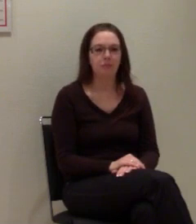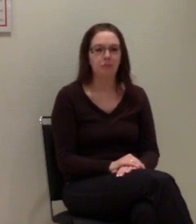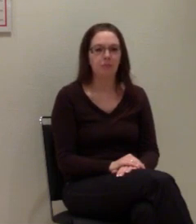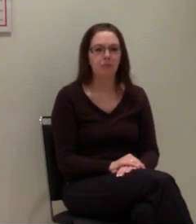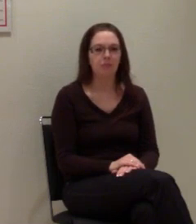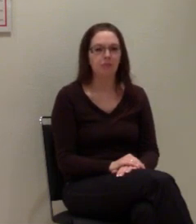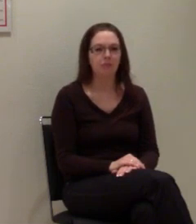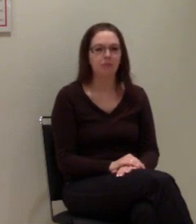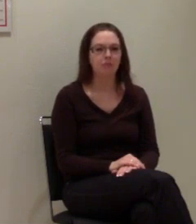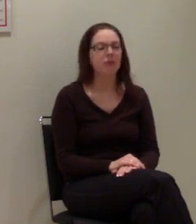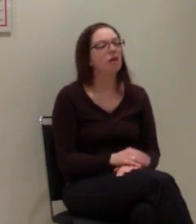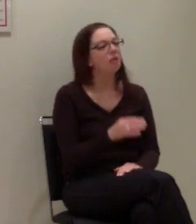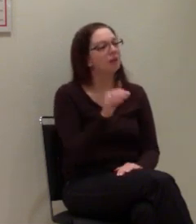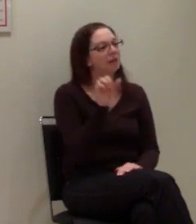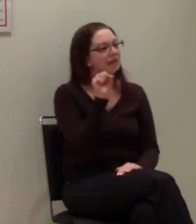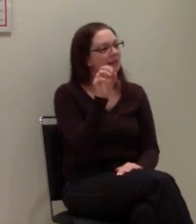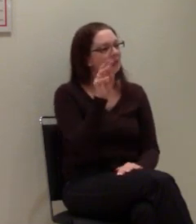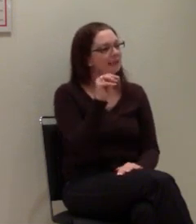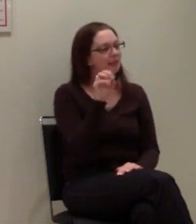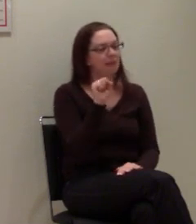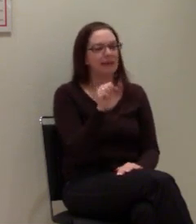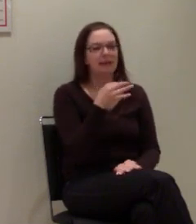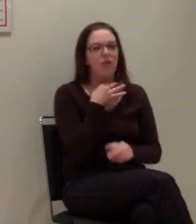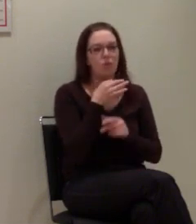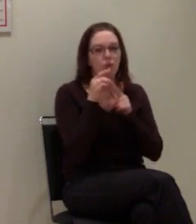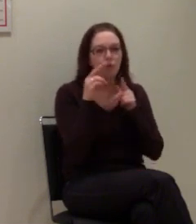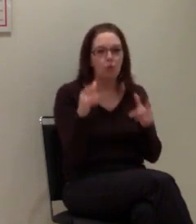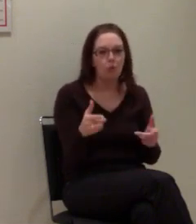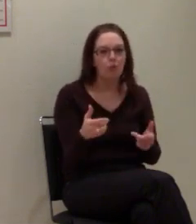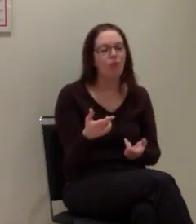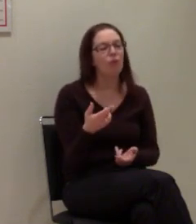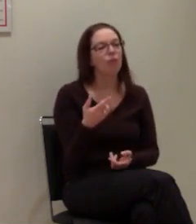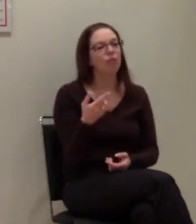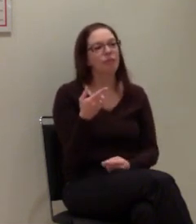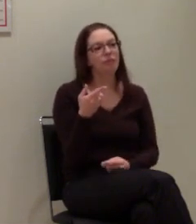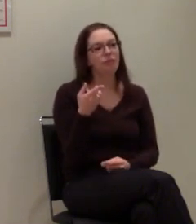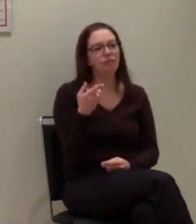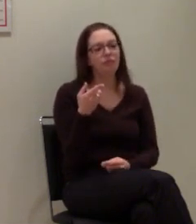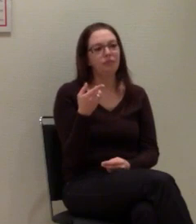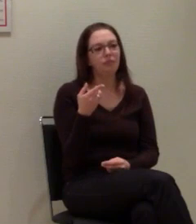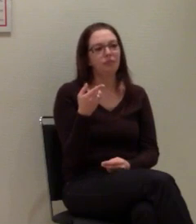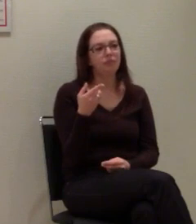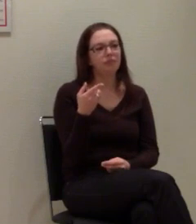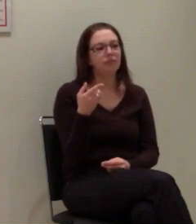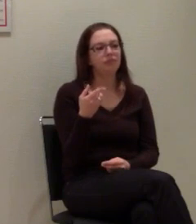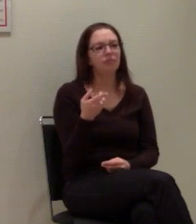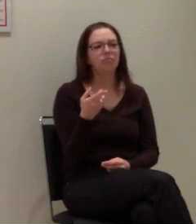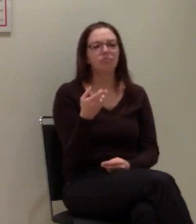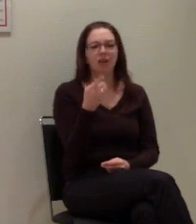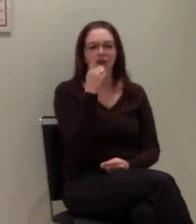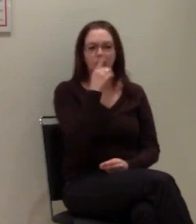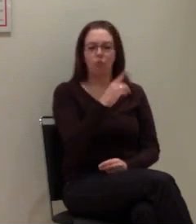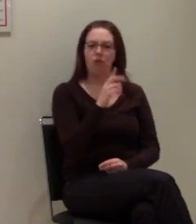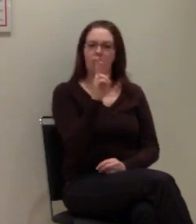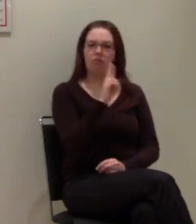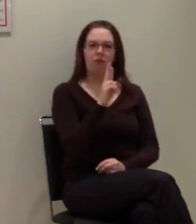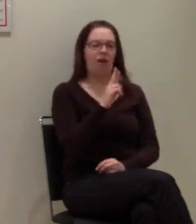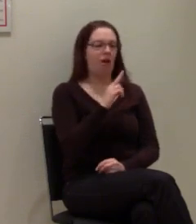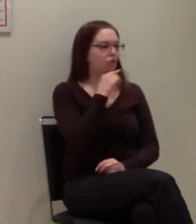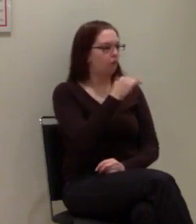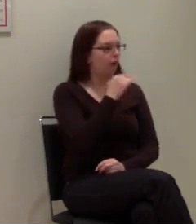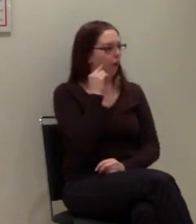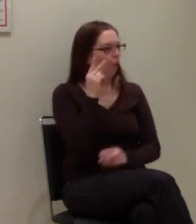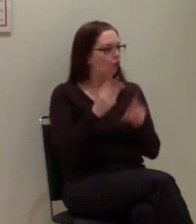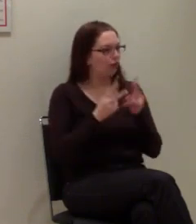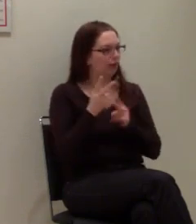Aber der SMS-Notruf ist auch für normale Menschen, also für welche, den